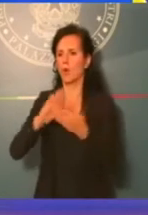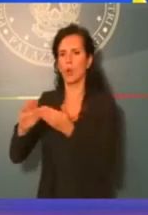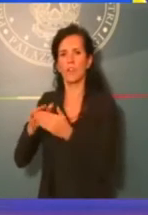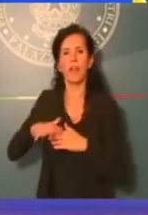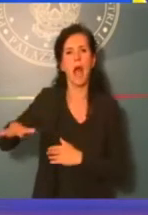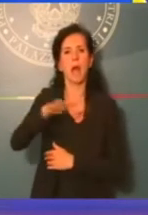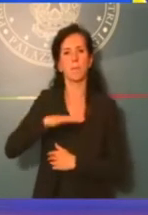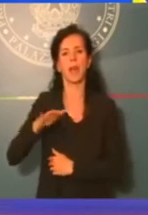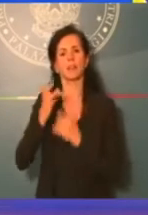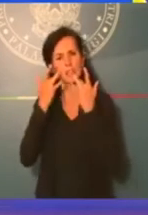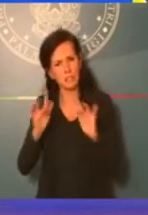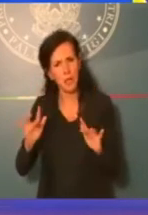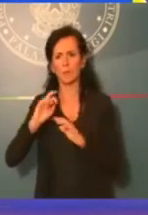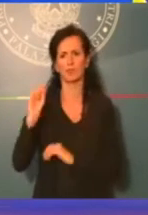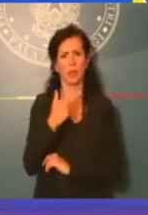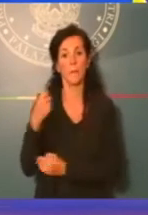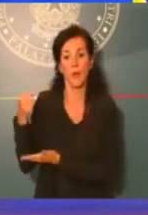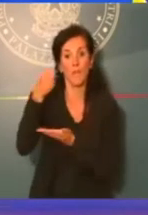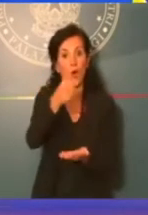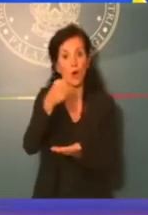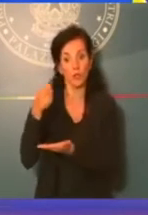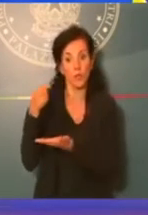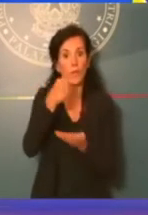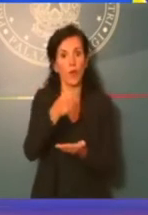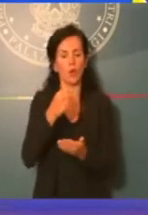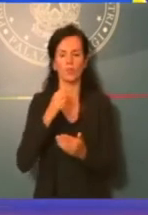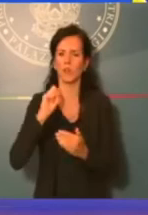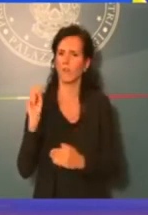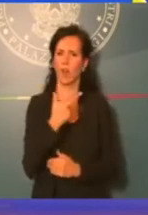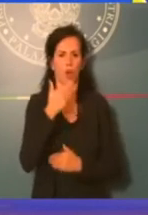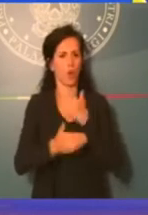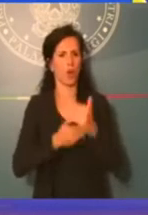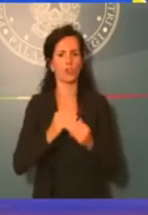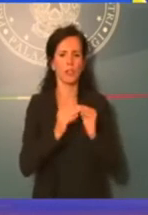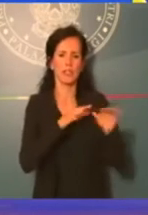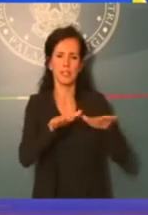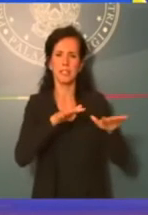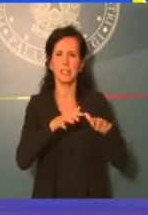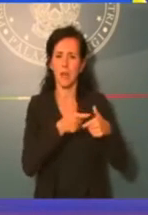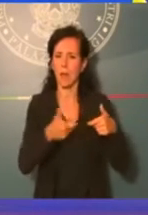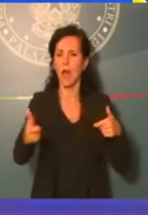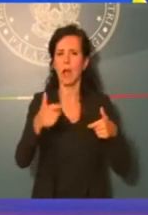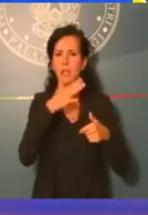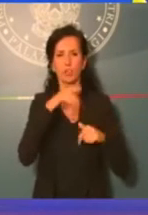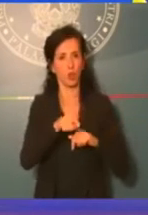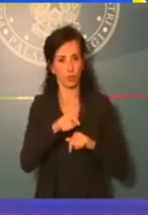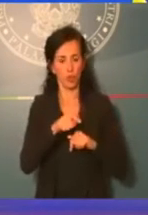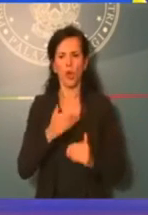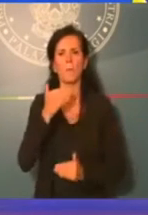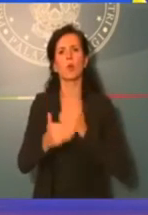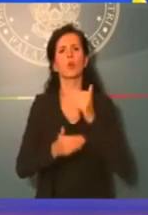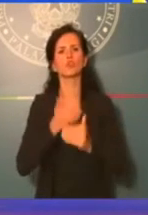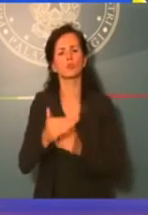rapide, fondi più veloci per quanto riguarda gli interventi sul distenso idrogeologico, procedure più semplici